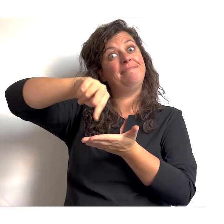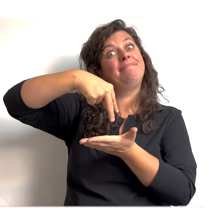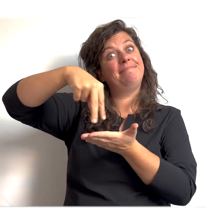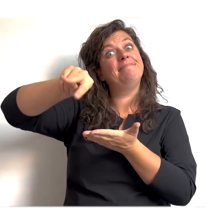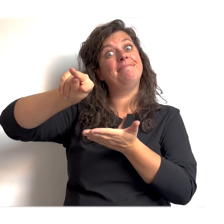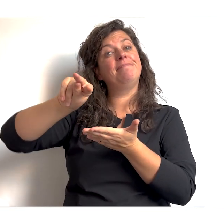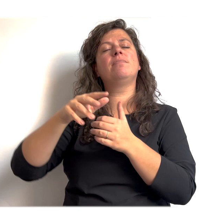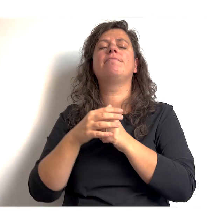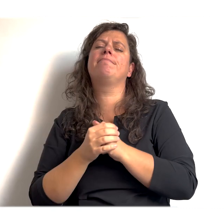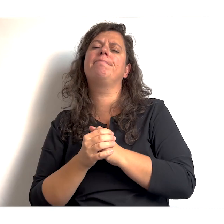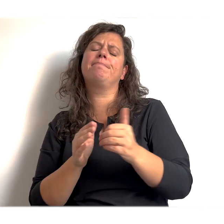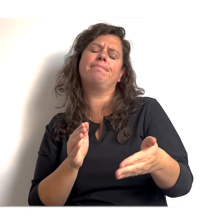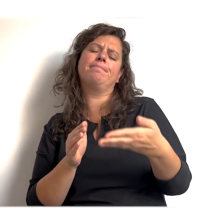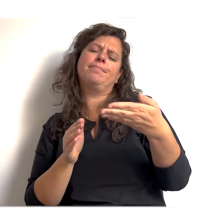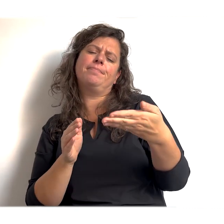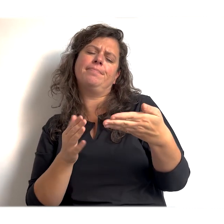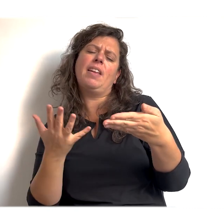Waar ben ik goed in?